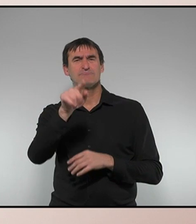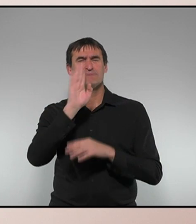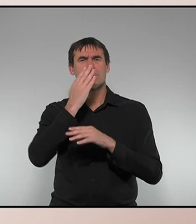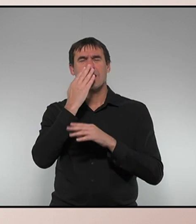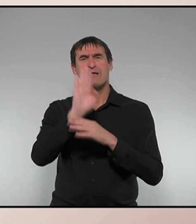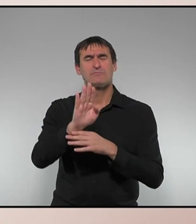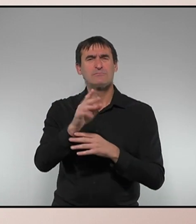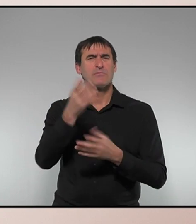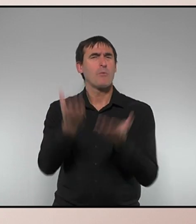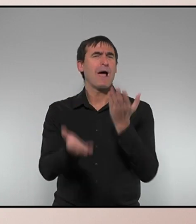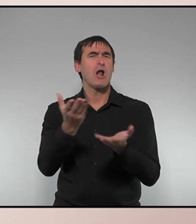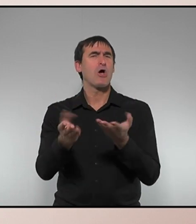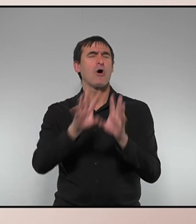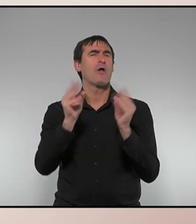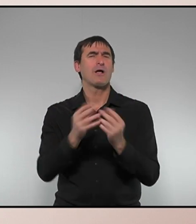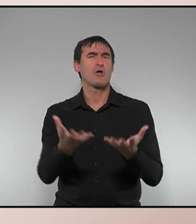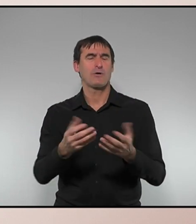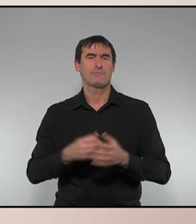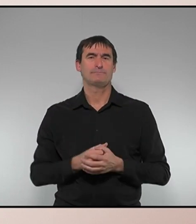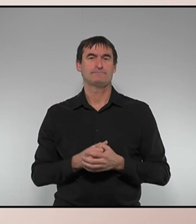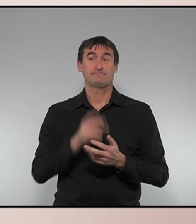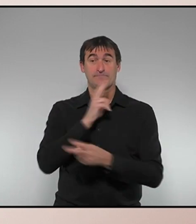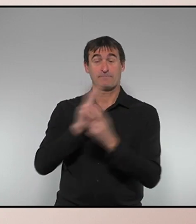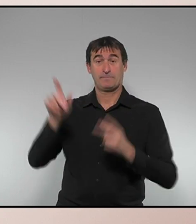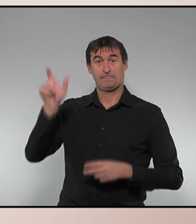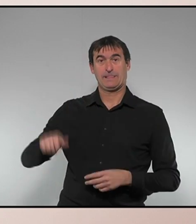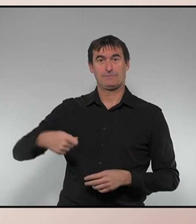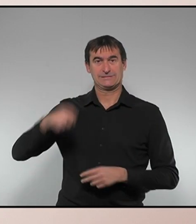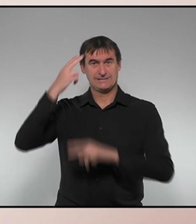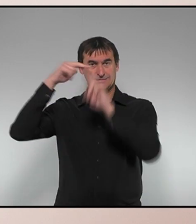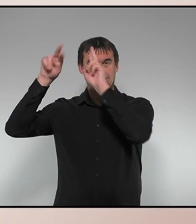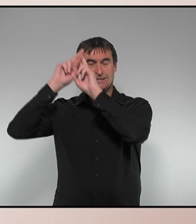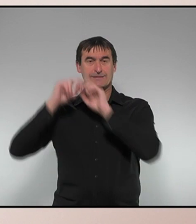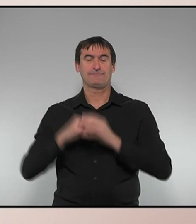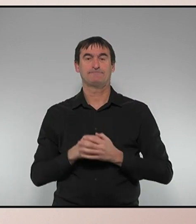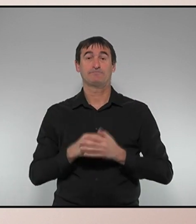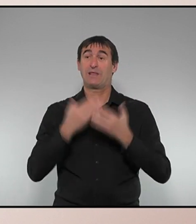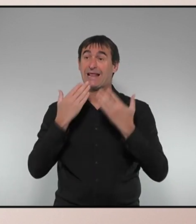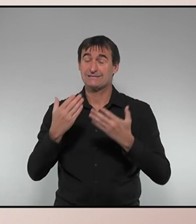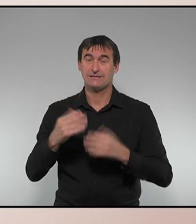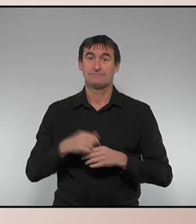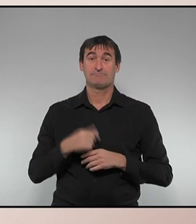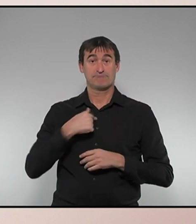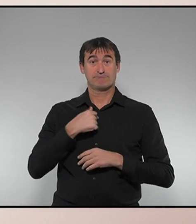Per respondre té la paraula el president de la Generalitat. Gracias, adequat i pertinent.